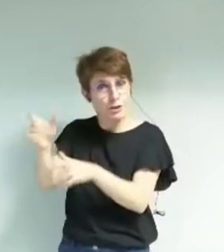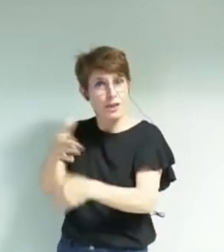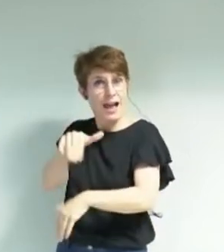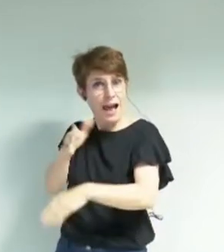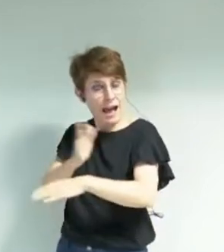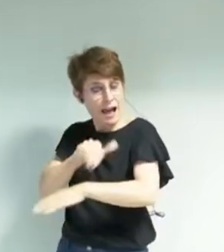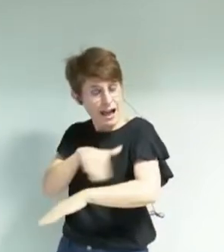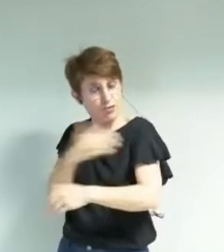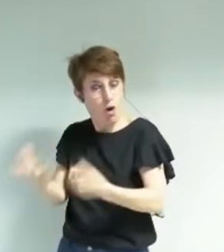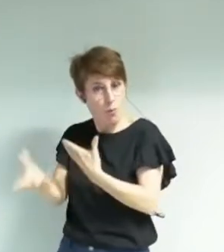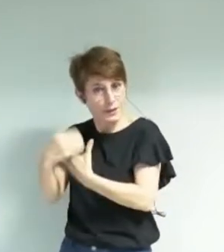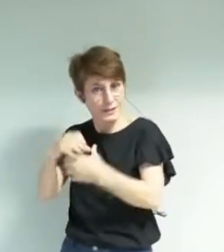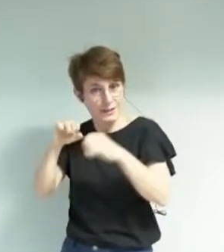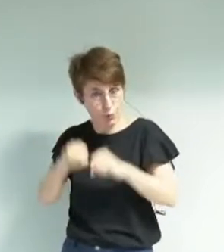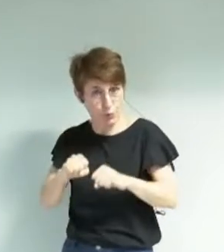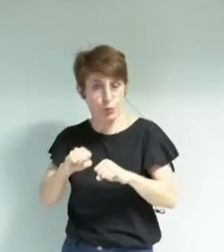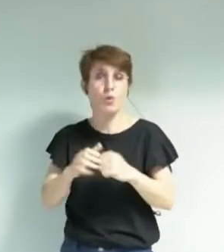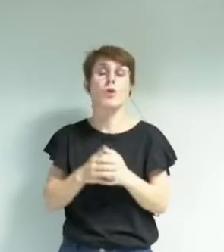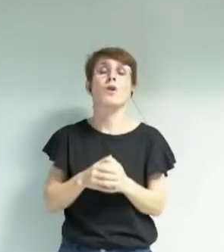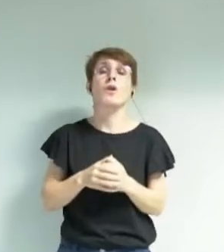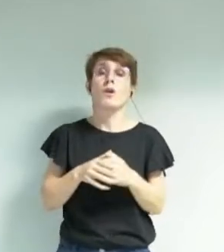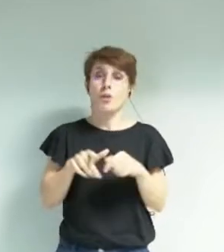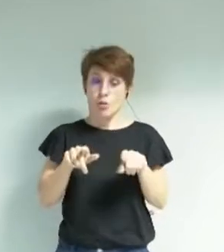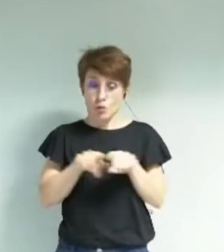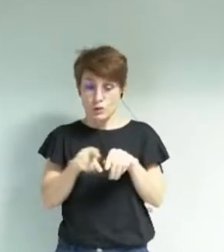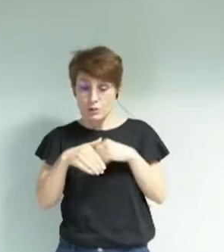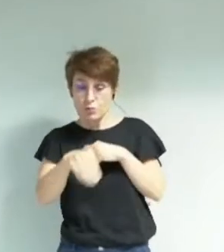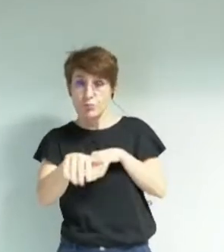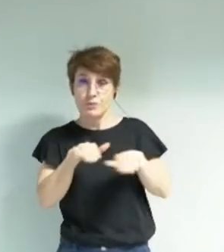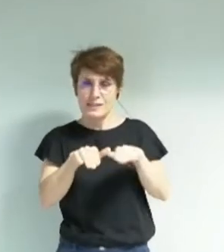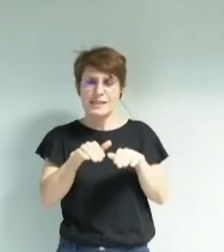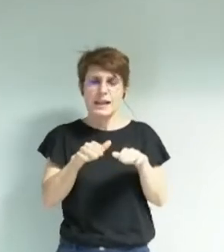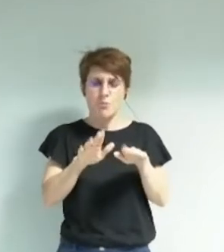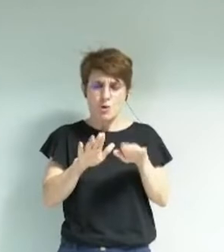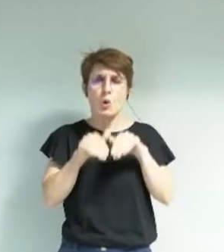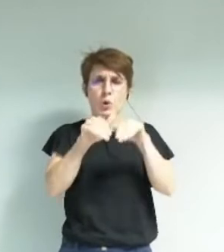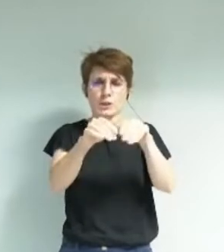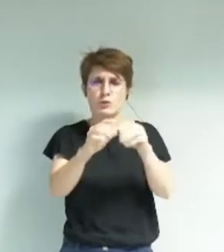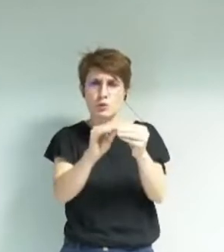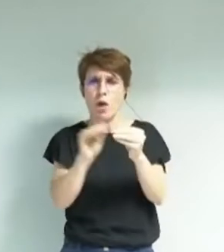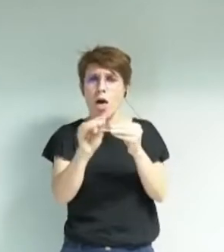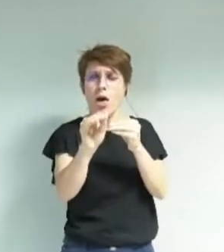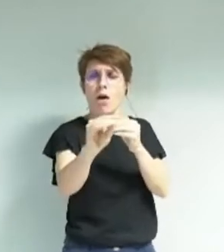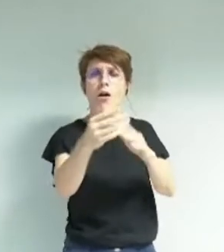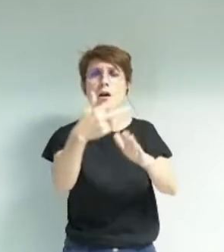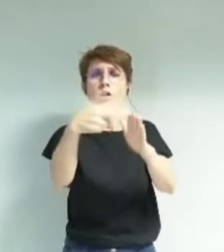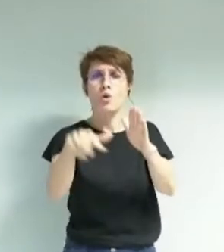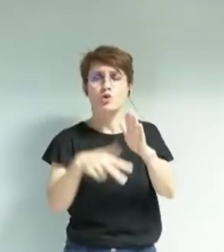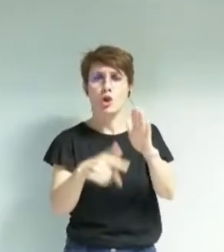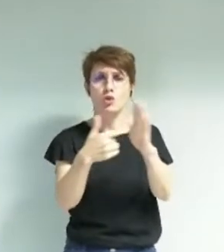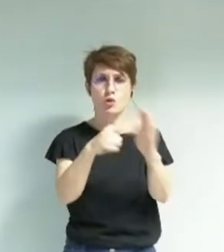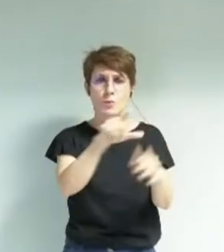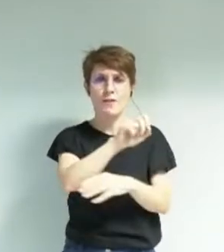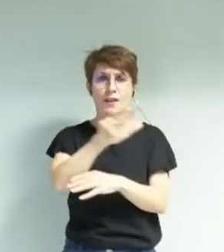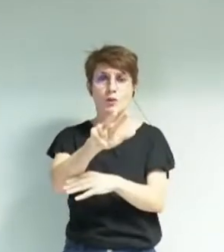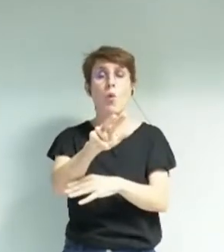l'année prochaine et les dispositifs continueront d'être travaillés dès septembre 2023, notamment avec la rédaction d'une charte.